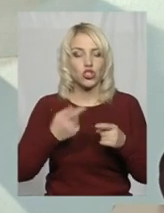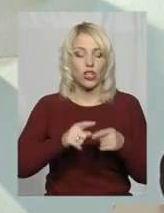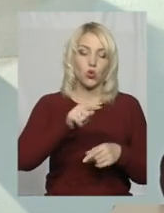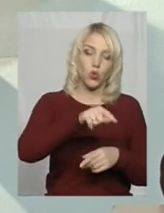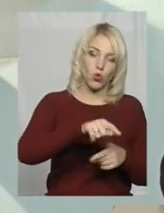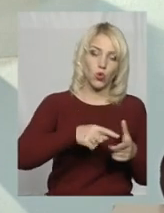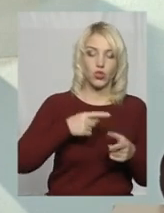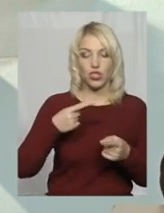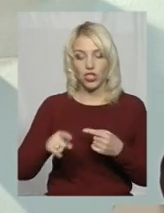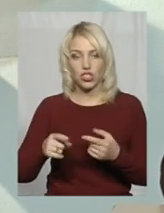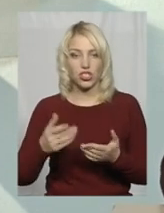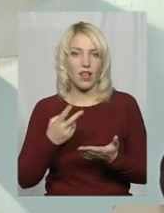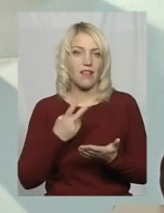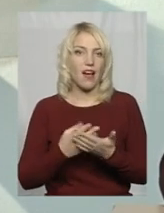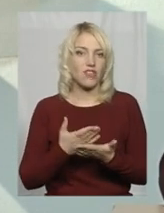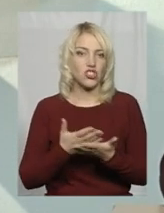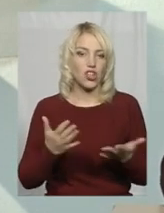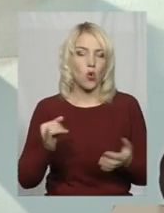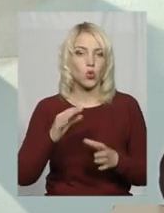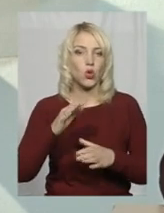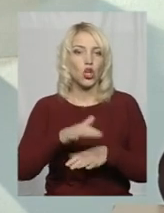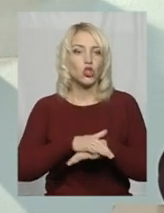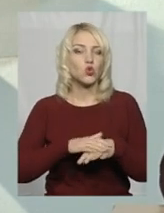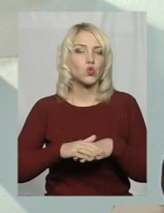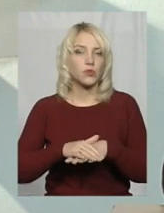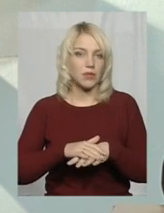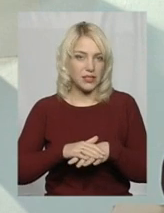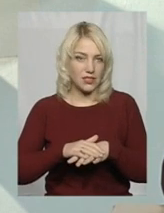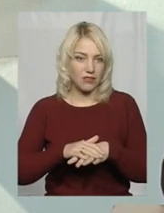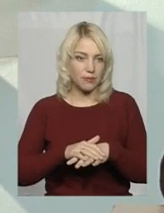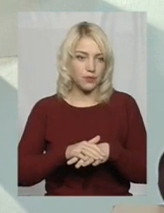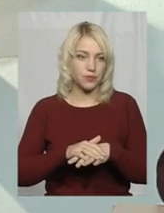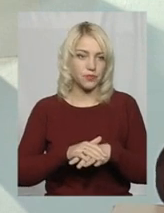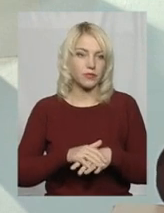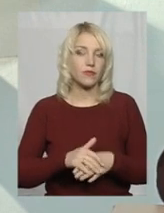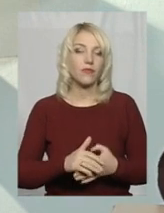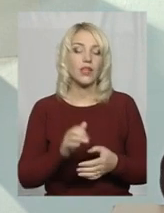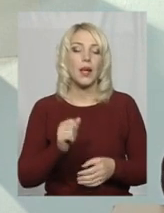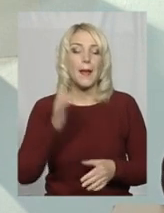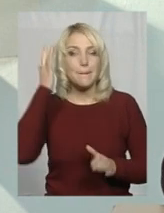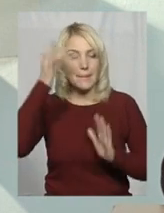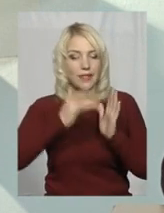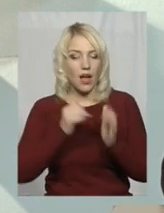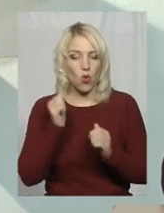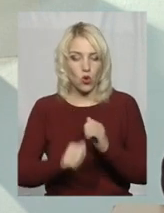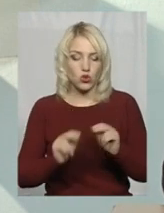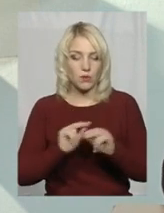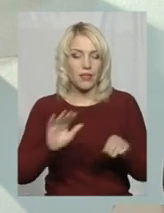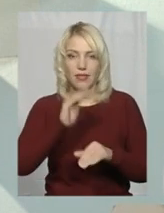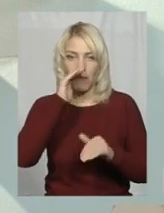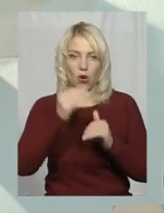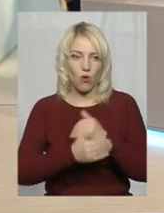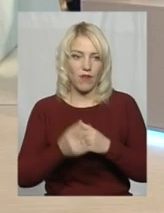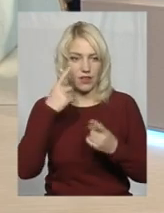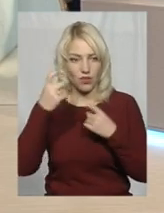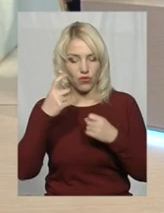іншого явища у суспільстві. Мета кожного з педагогів – не приховати інформацію, добра вона